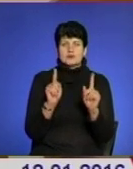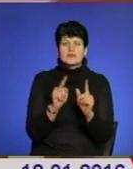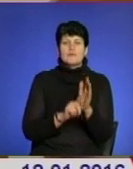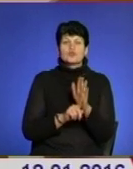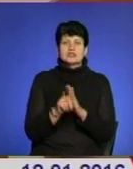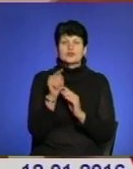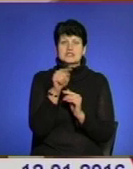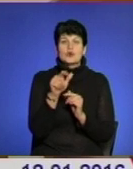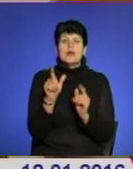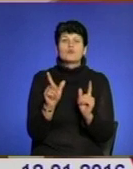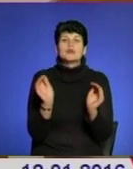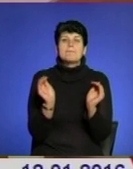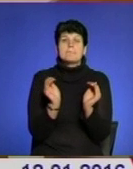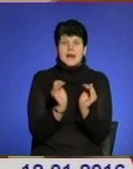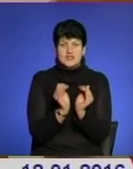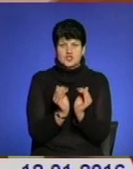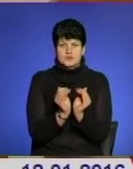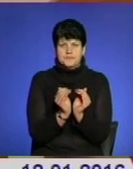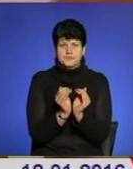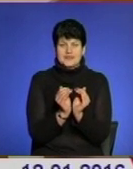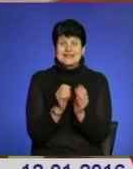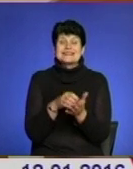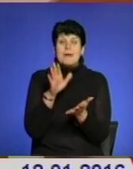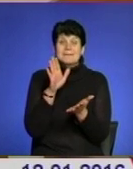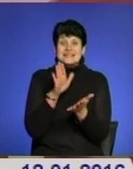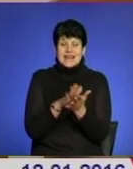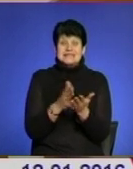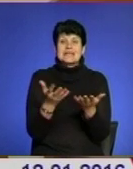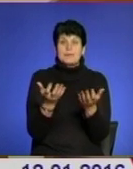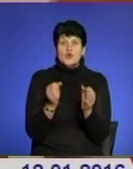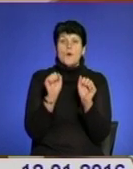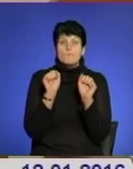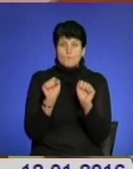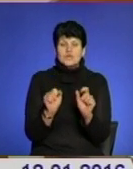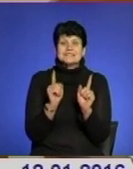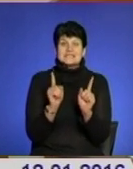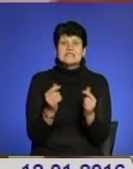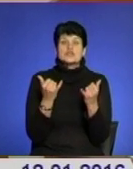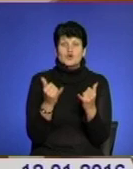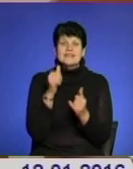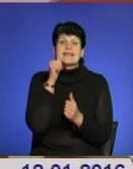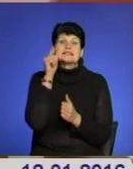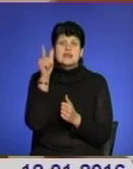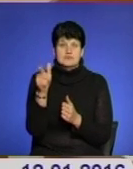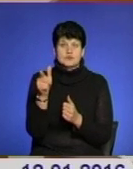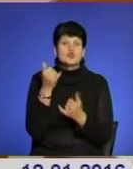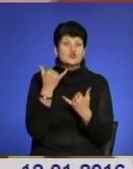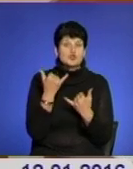пацієнтів буде меншість все одно. І записатися на прийом можна буде тільки сьогодні на завтра. Тобто сьогодні на сьогодні це неможливо.